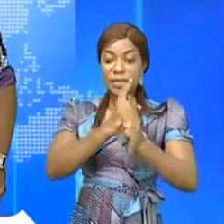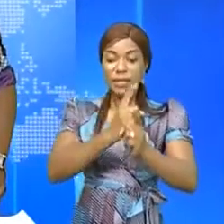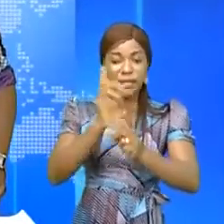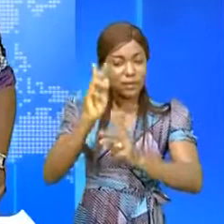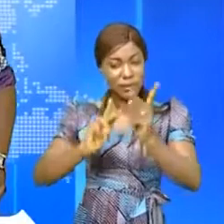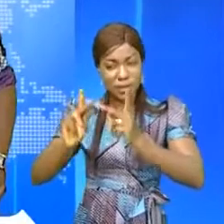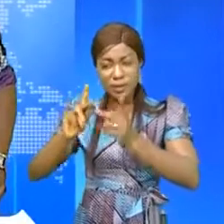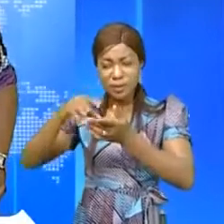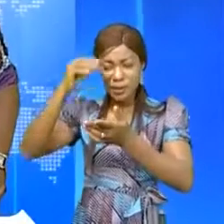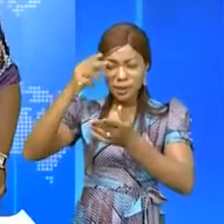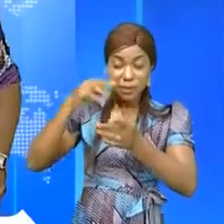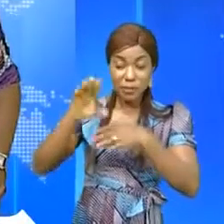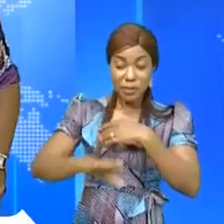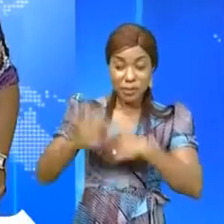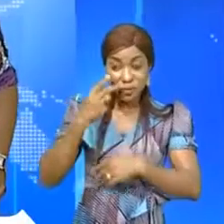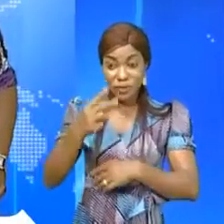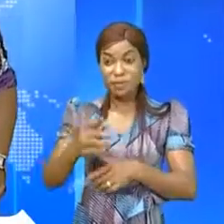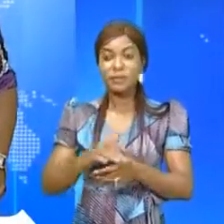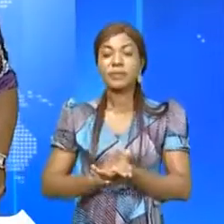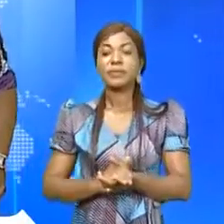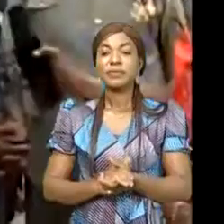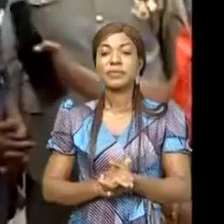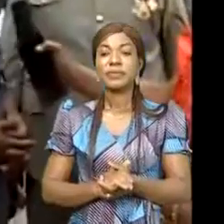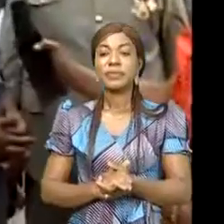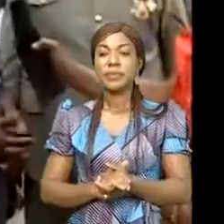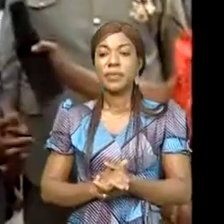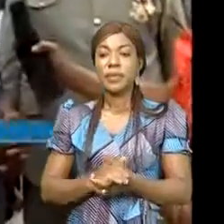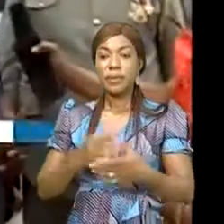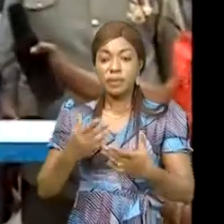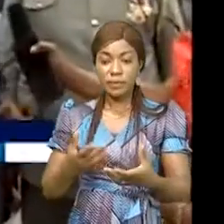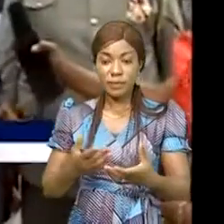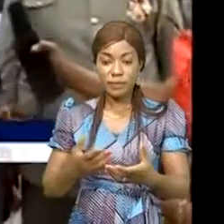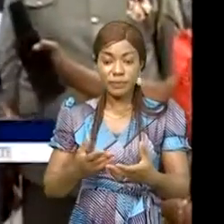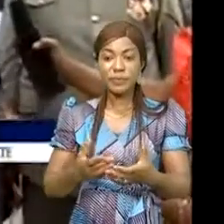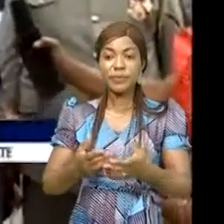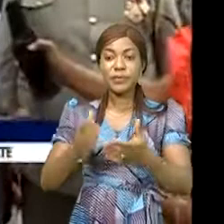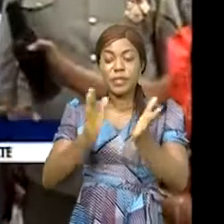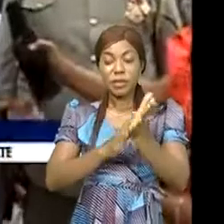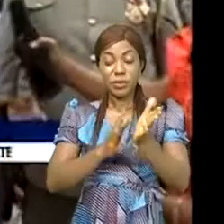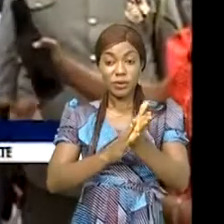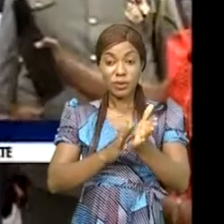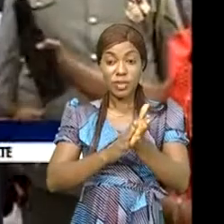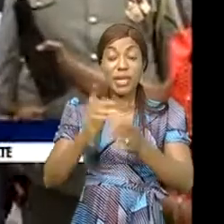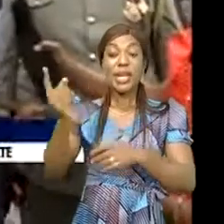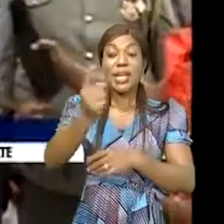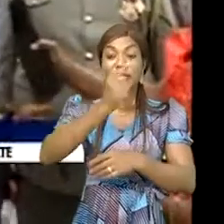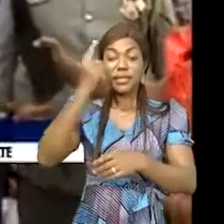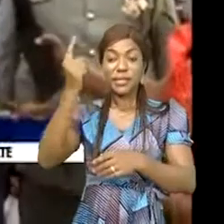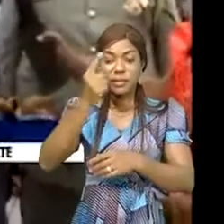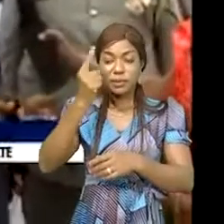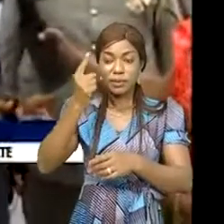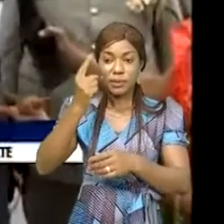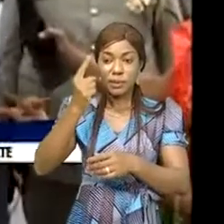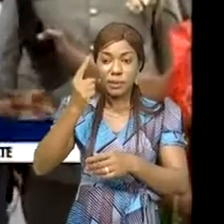visite d'études. Nodi Malumbila. L'École internationale des forces de sécurité est un centre d'excellence de la CAC, la communauté